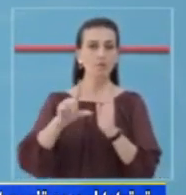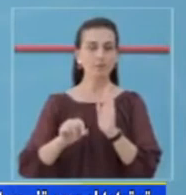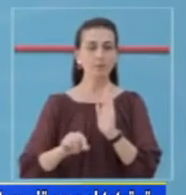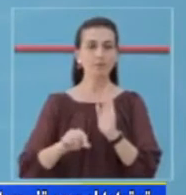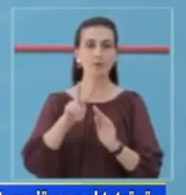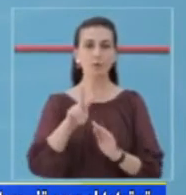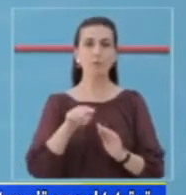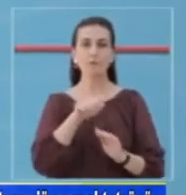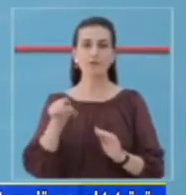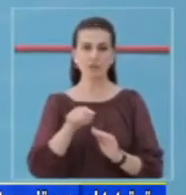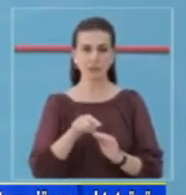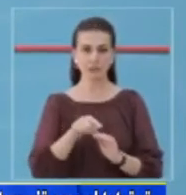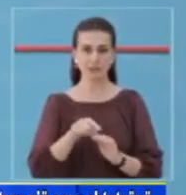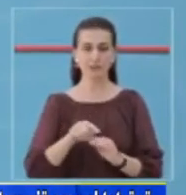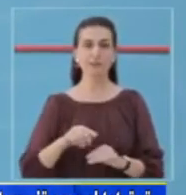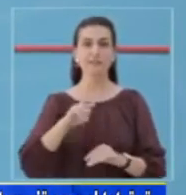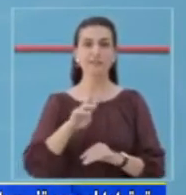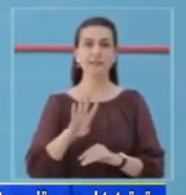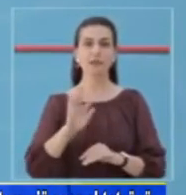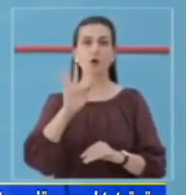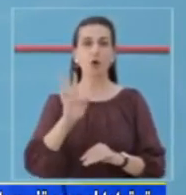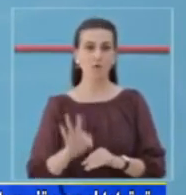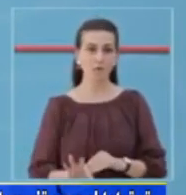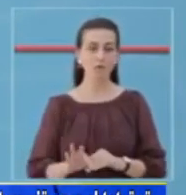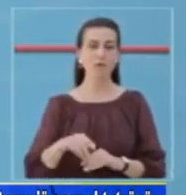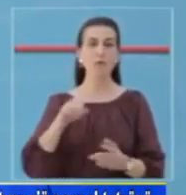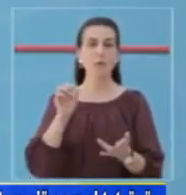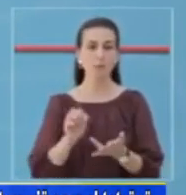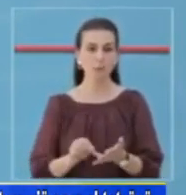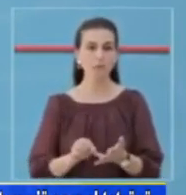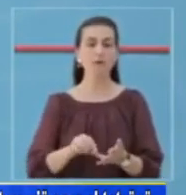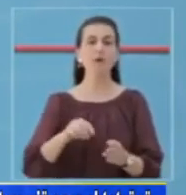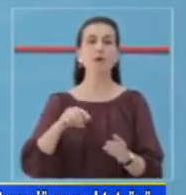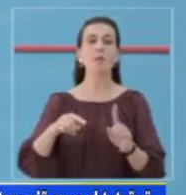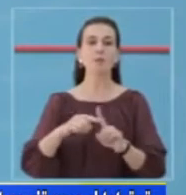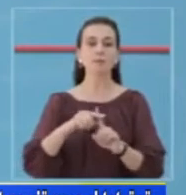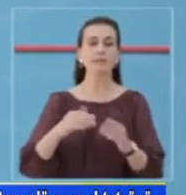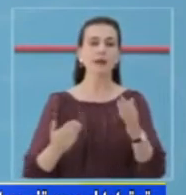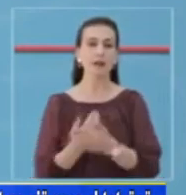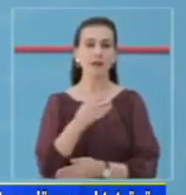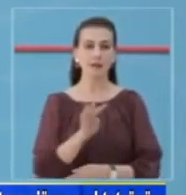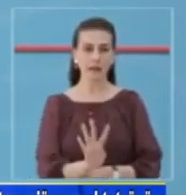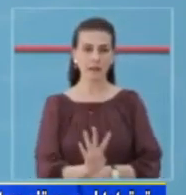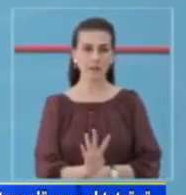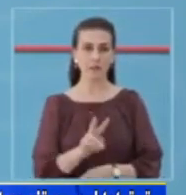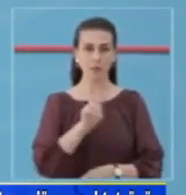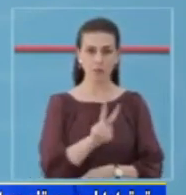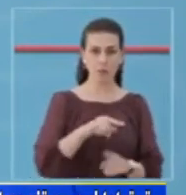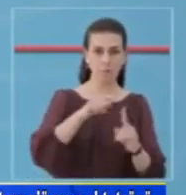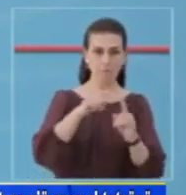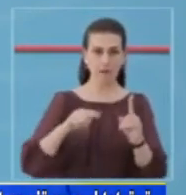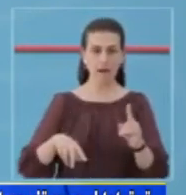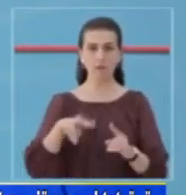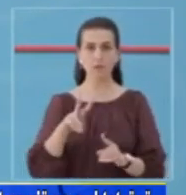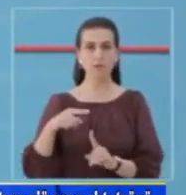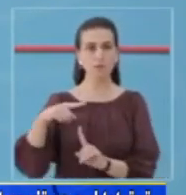në raport me testimet ditore. Në 24 orët e fundit kanë rezultuar pozitiv 4 qytetarë, përkatsisht 2 nga